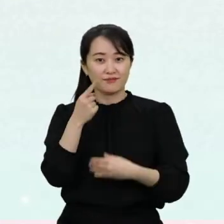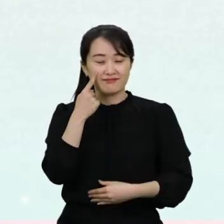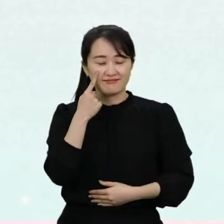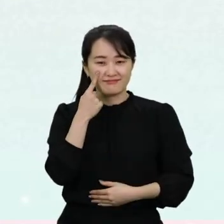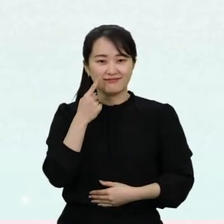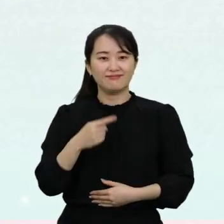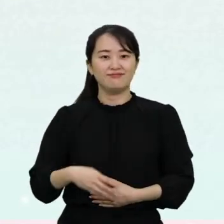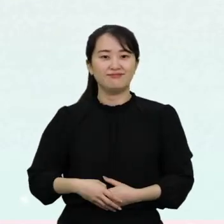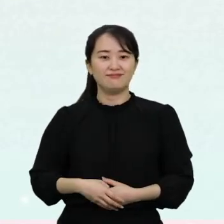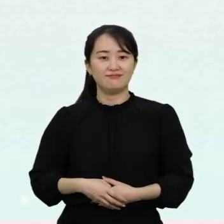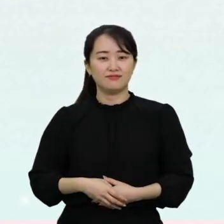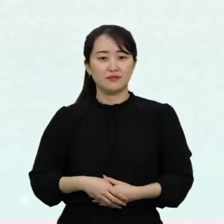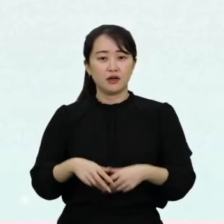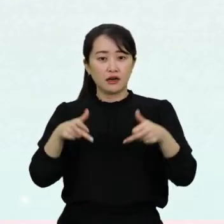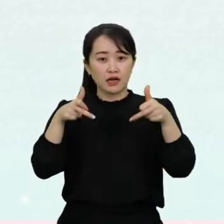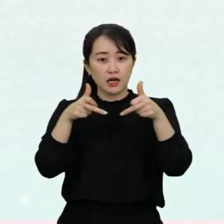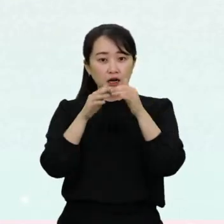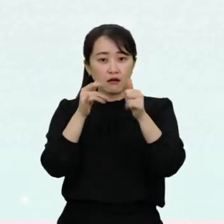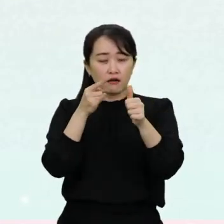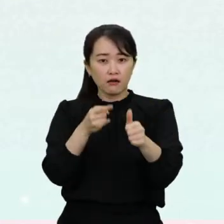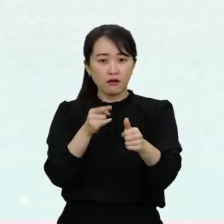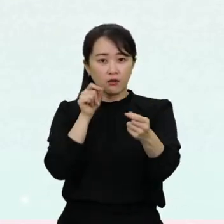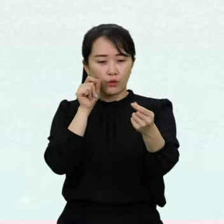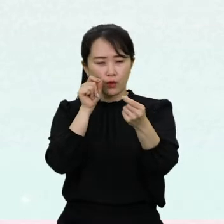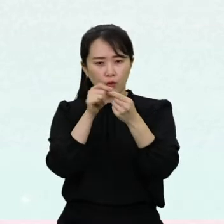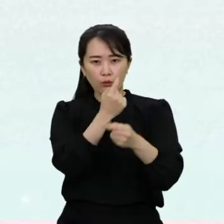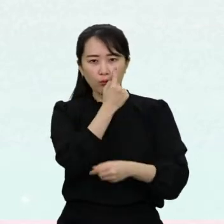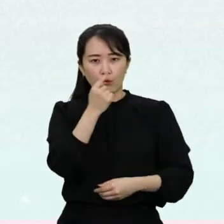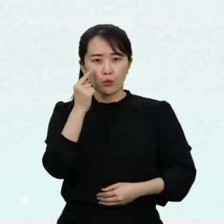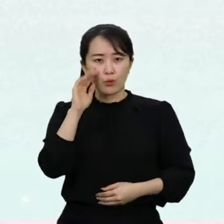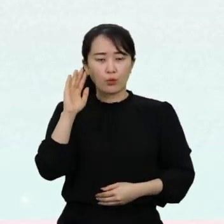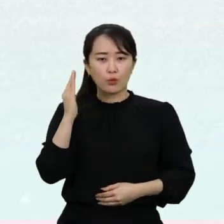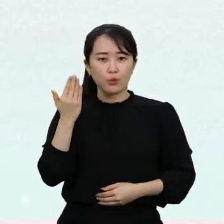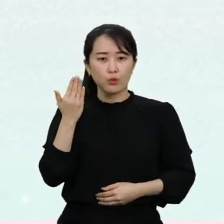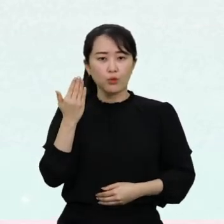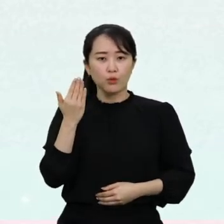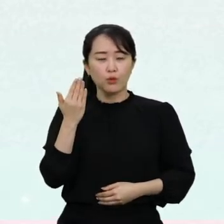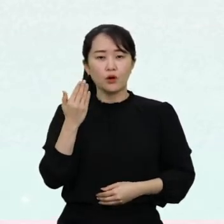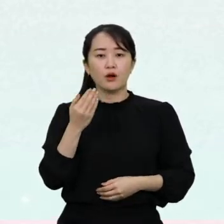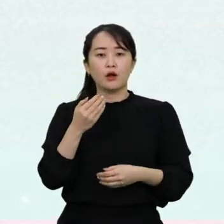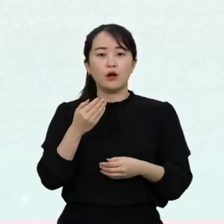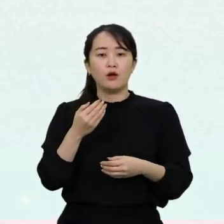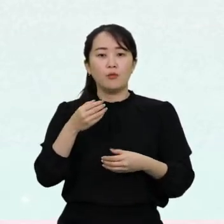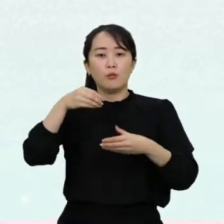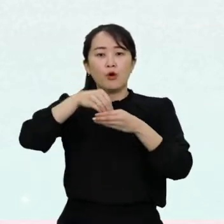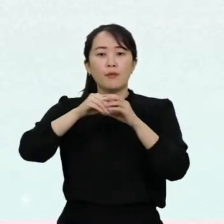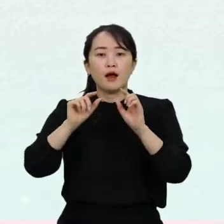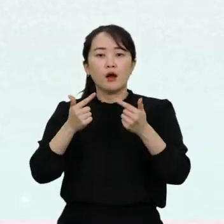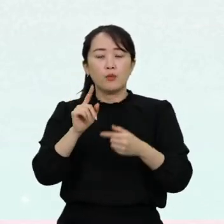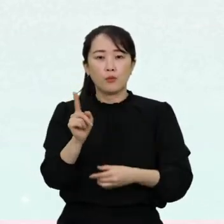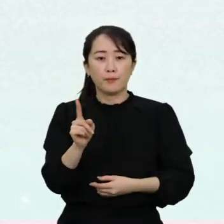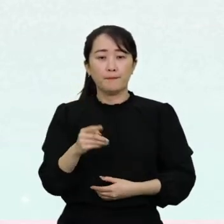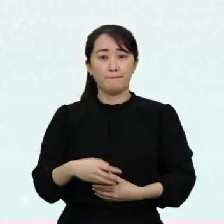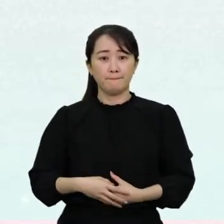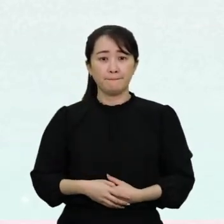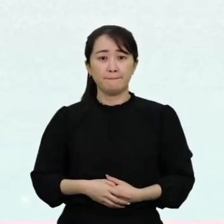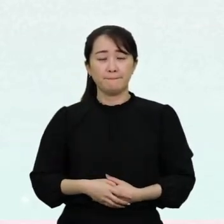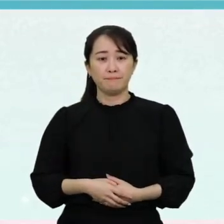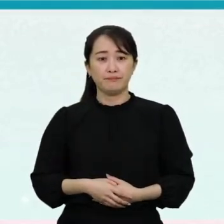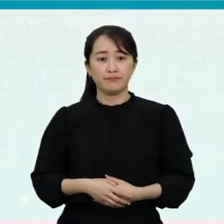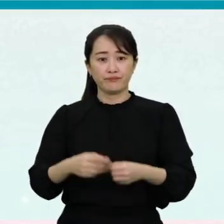다음 중 장애인에게 접근성이 보장되어야 하는 대상에 해당되지 않는 것은 무엇일까요?